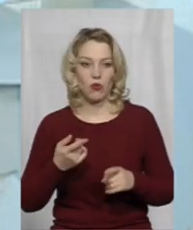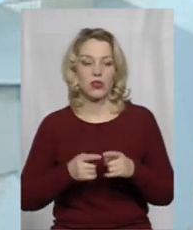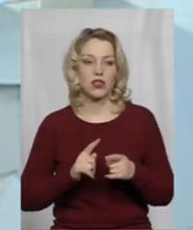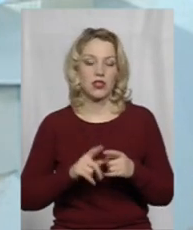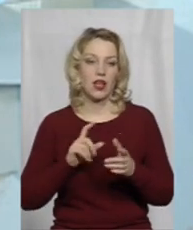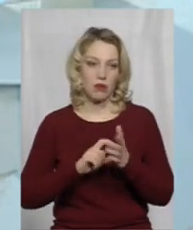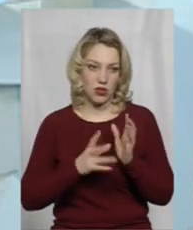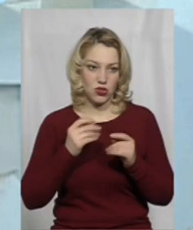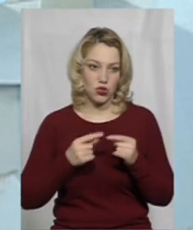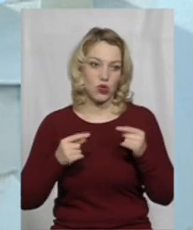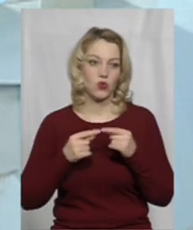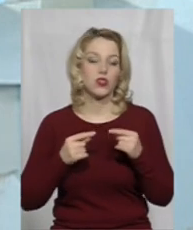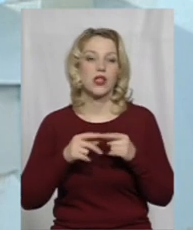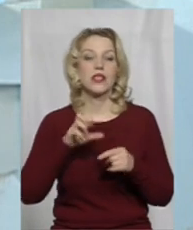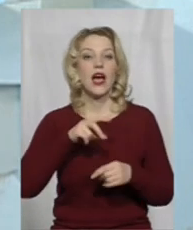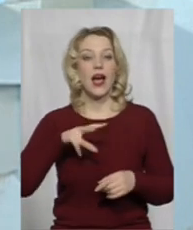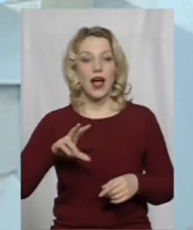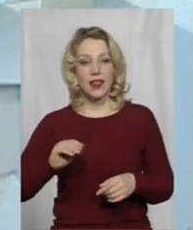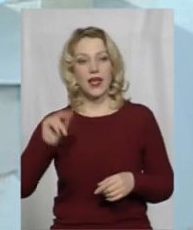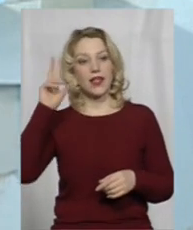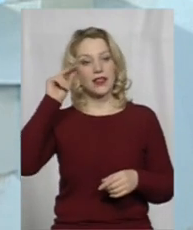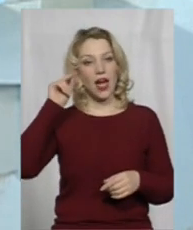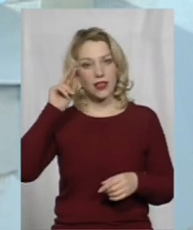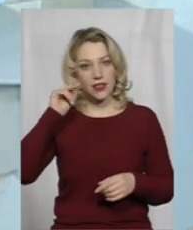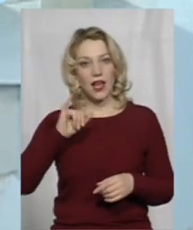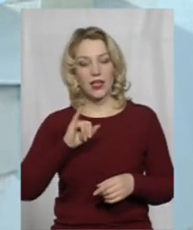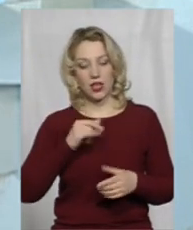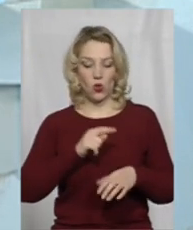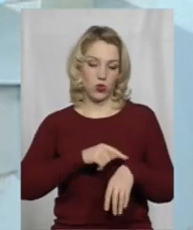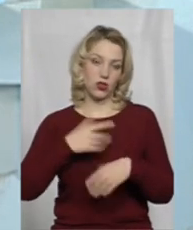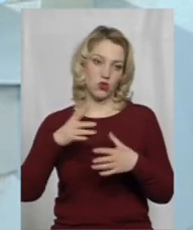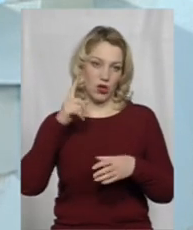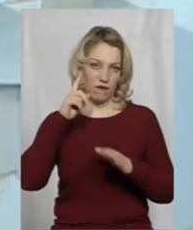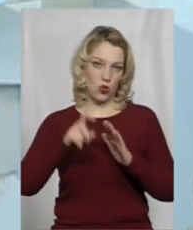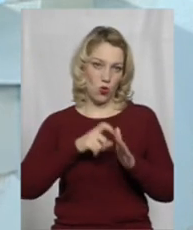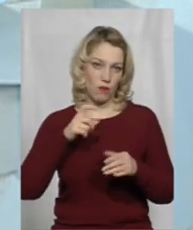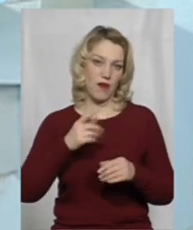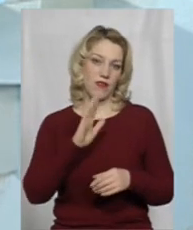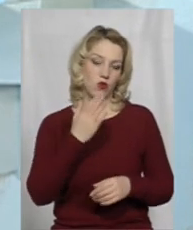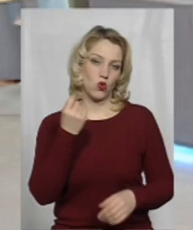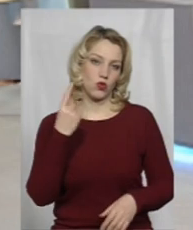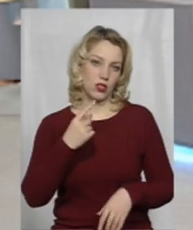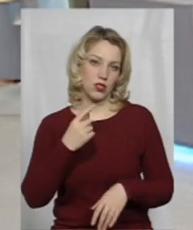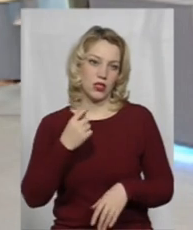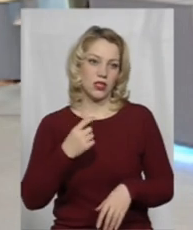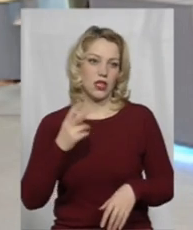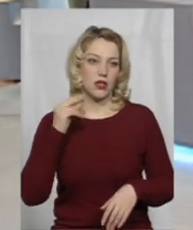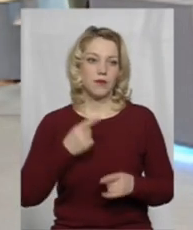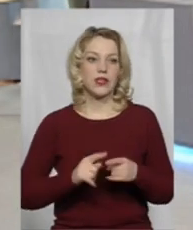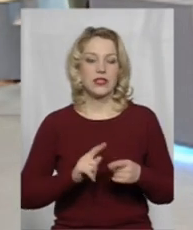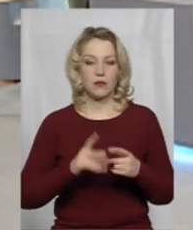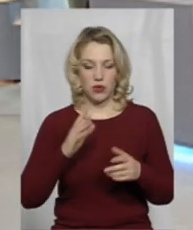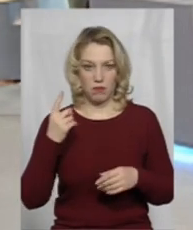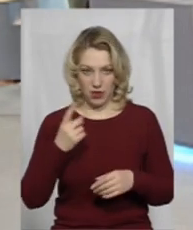кабінет ще буде, але дата і година вже відома. Вівторок, 11 година. Це вже буде перше